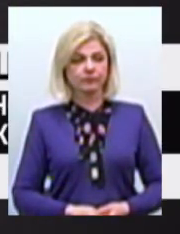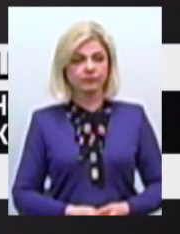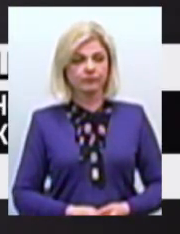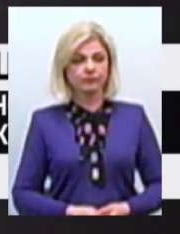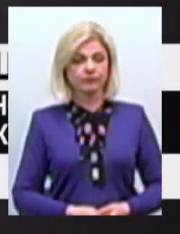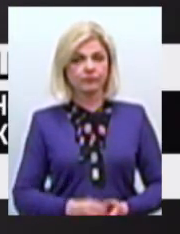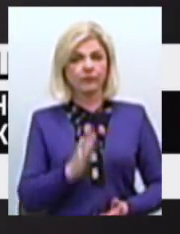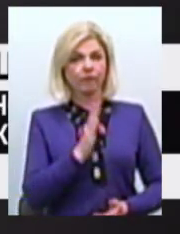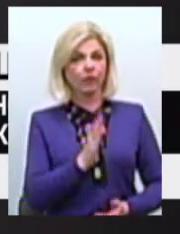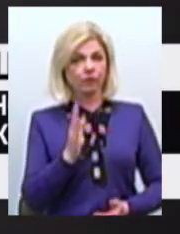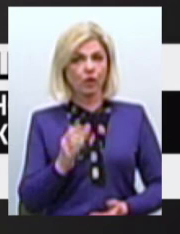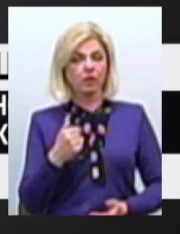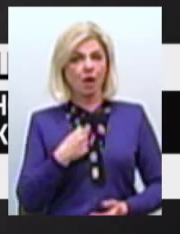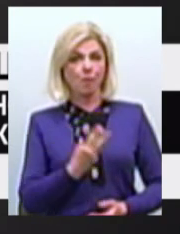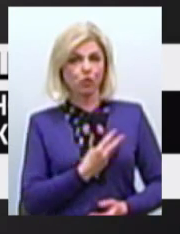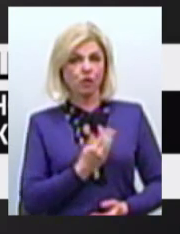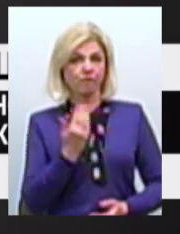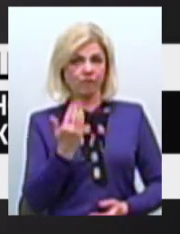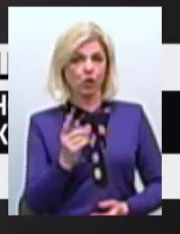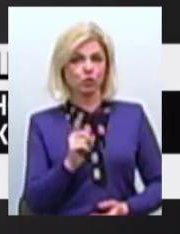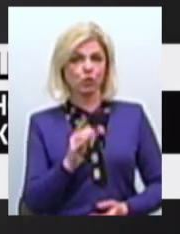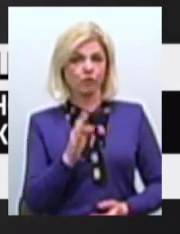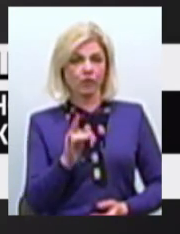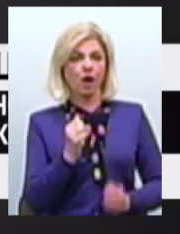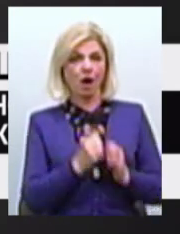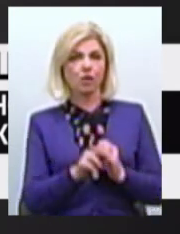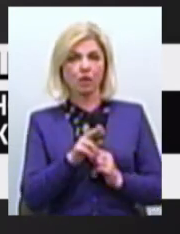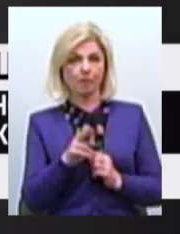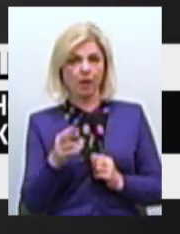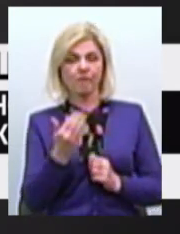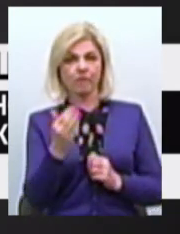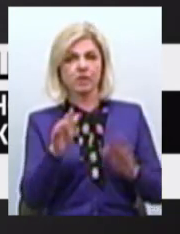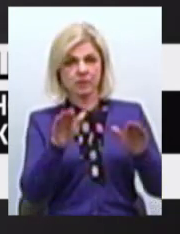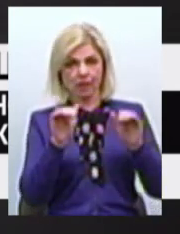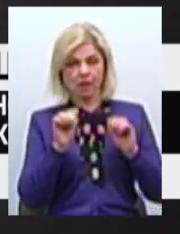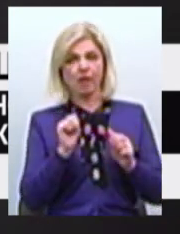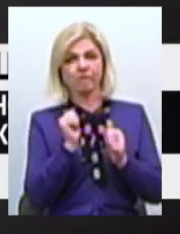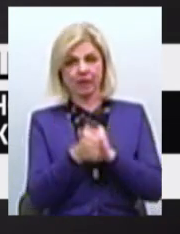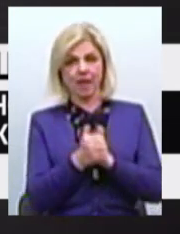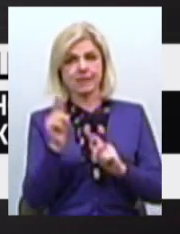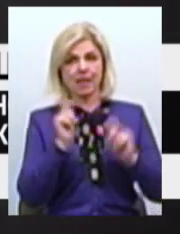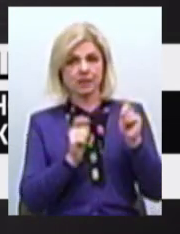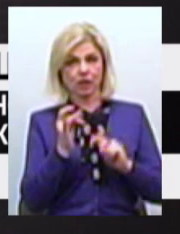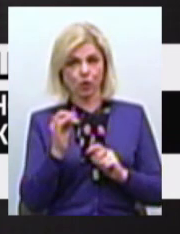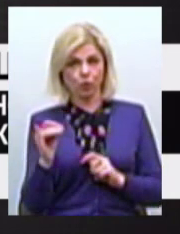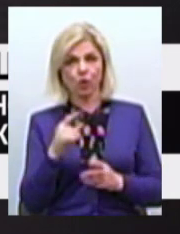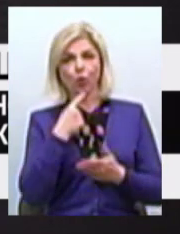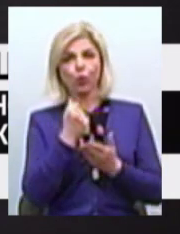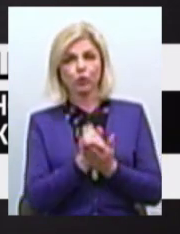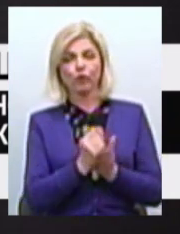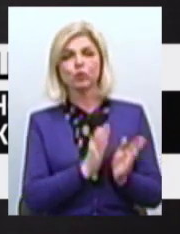Вікторія Вікторівна, я побажав би вам, щоб до слідущої п'ятниці Ви спикали поза чергову сесію і утвердили